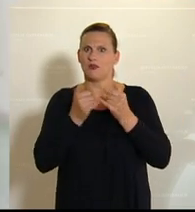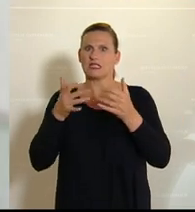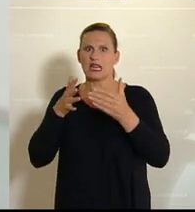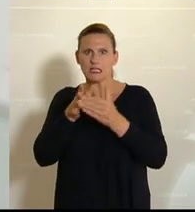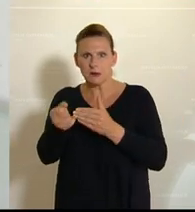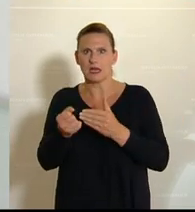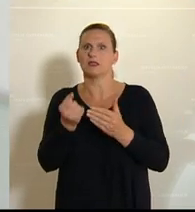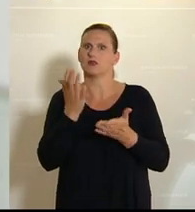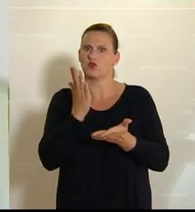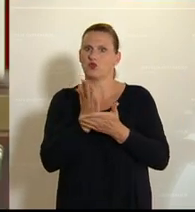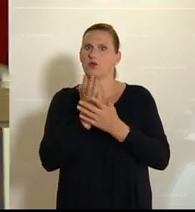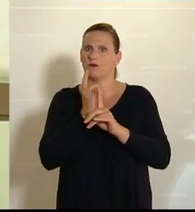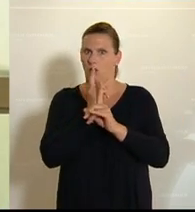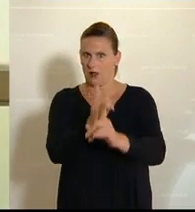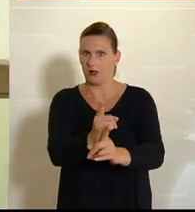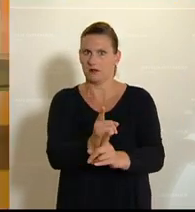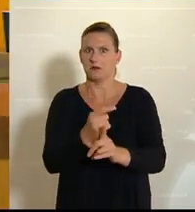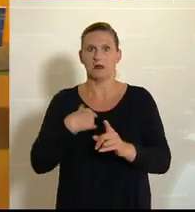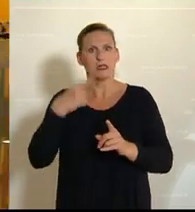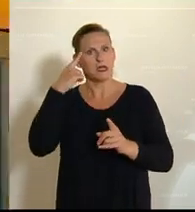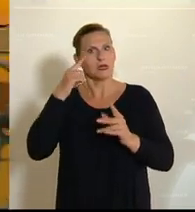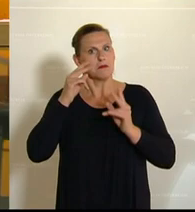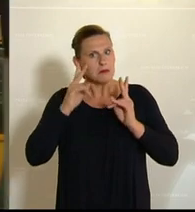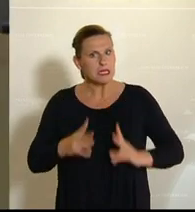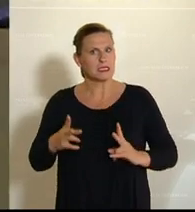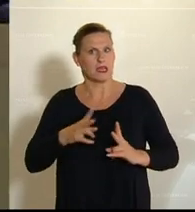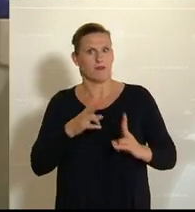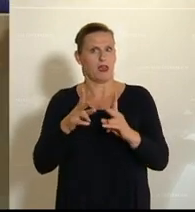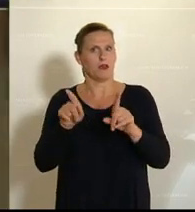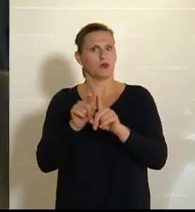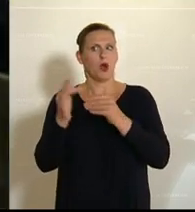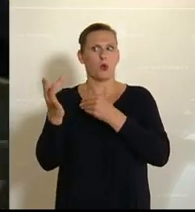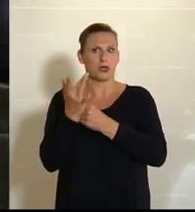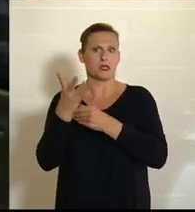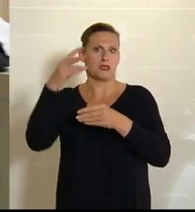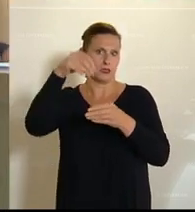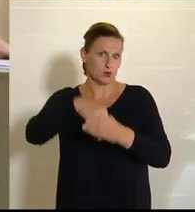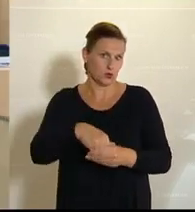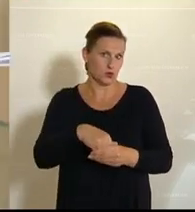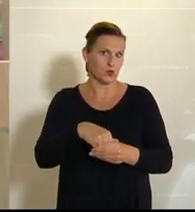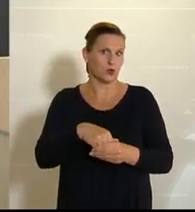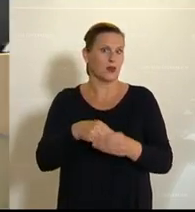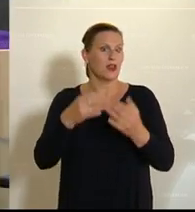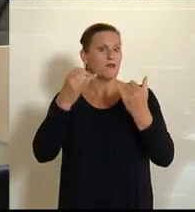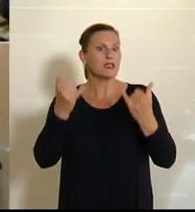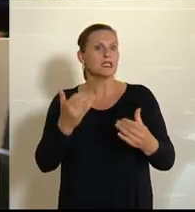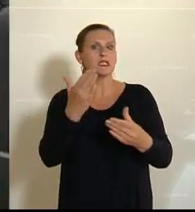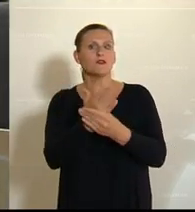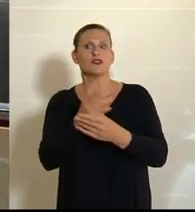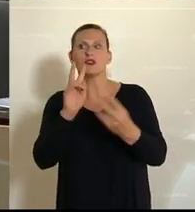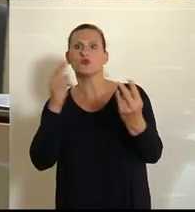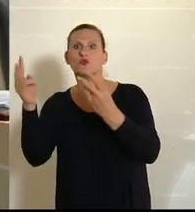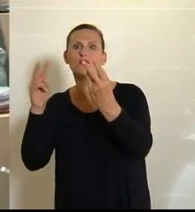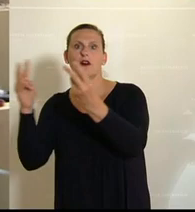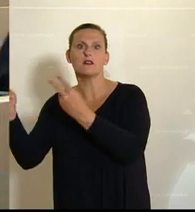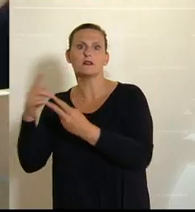ausgeräumt. Ich denke also, wir sind hier auf dem richtigen Weg, auch auf diese Kritik einzugehen. Und wenn jetzt hier Zwischenrufe kommen und es